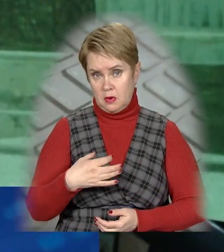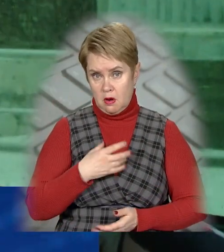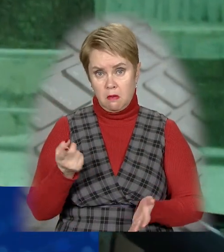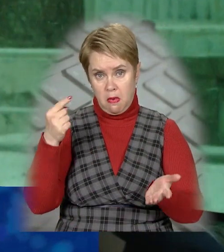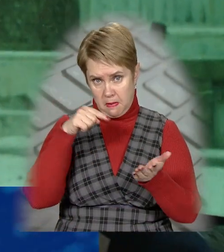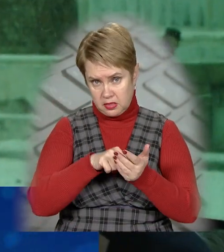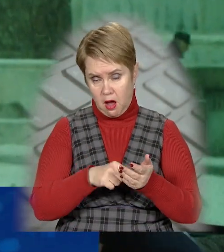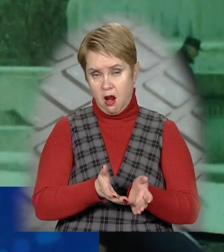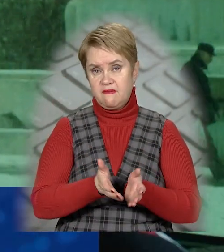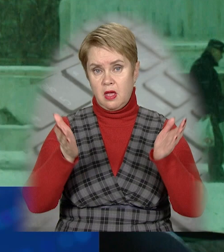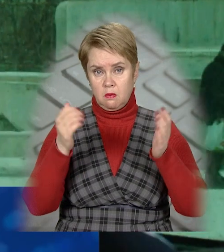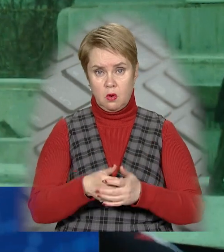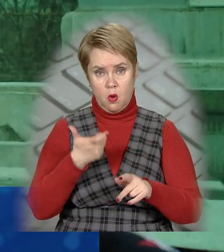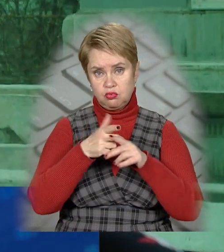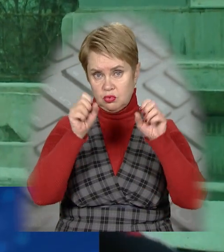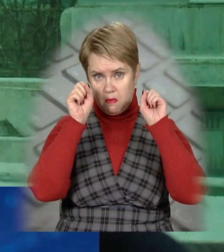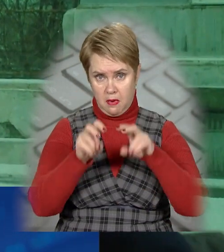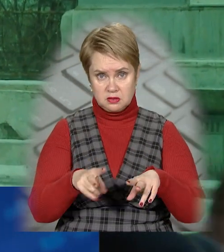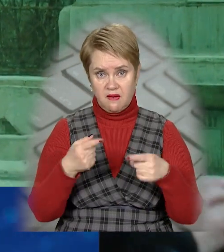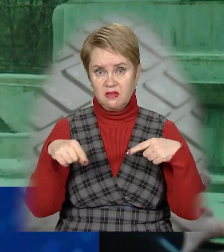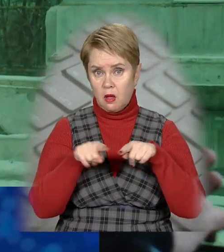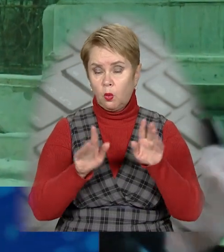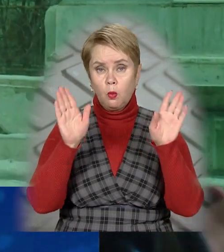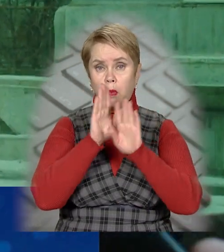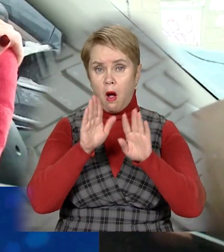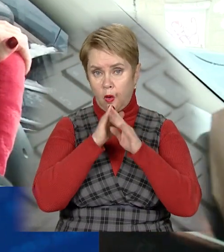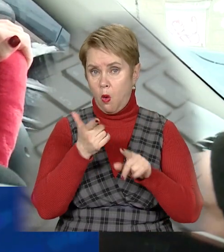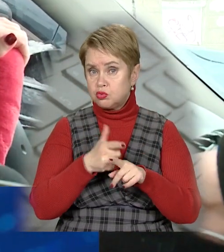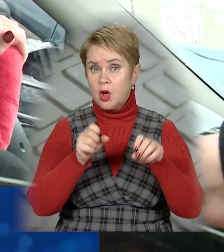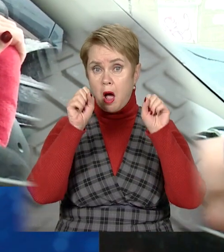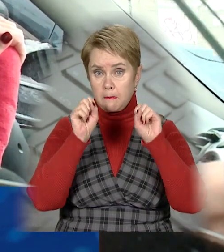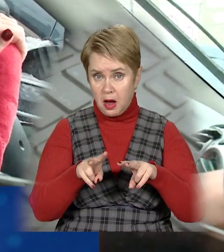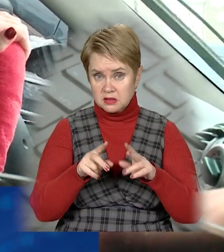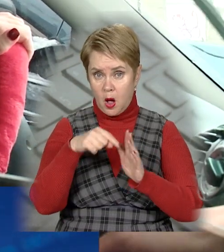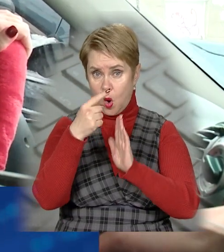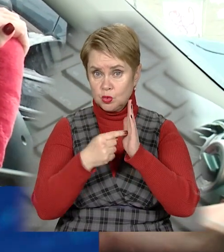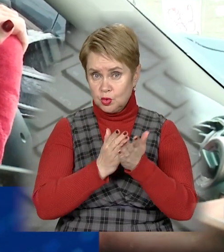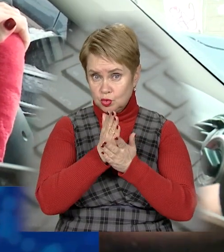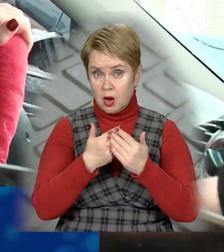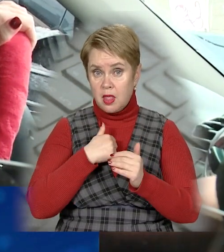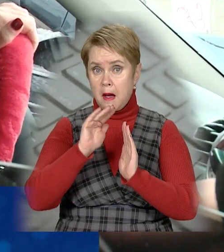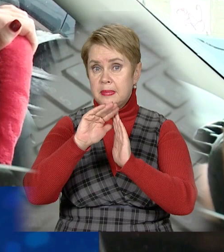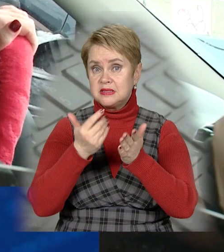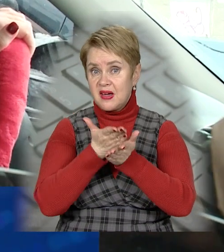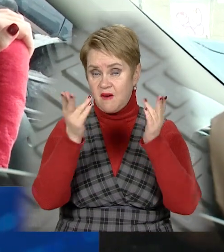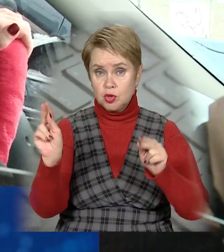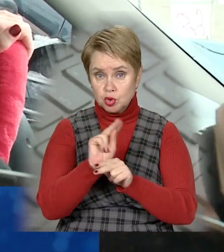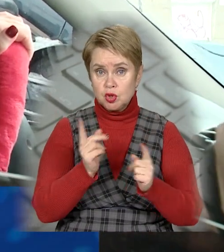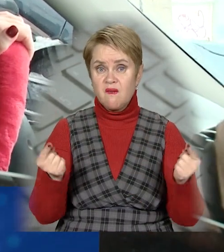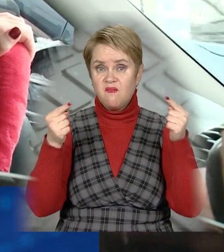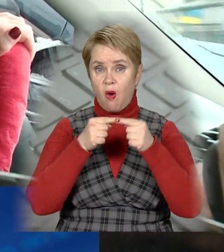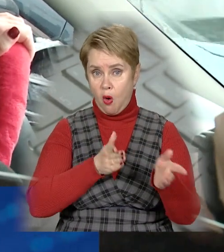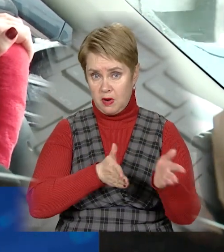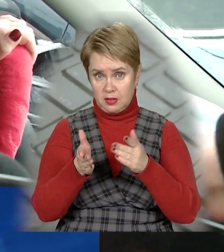Звісно, потрапили. Це дуже опасно, особливо в таку погоду. Дуже опасно. І городські служби, я вас призываю, чиніть